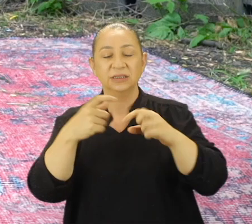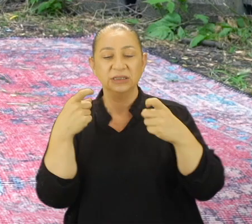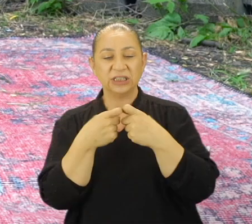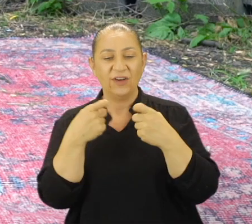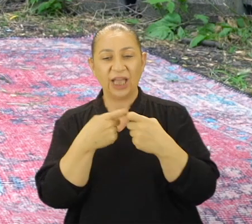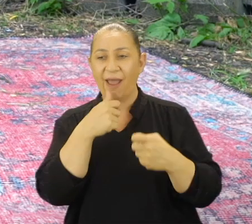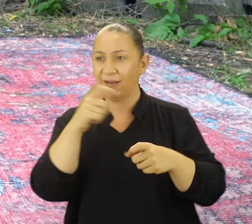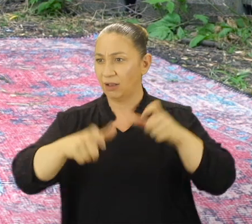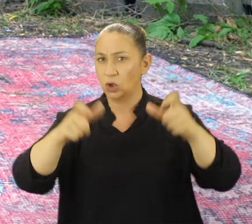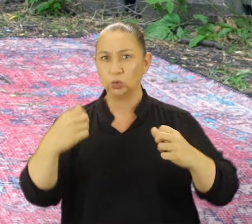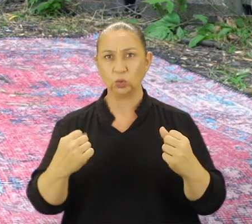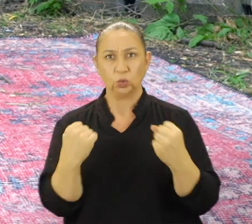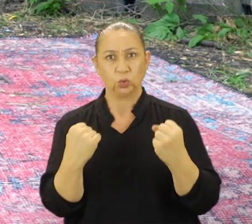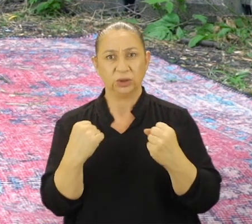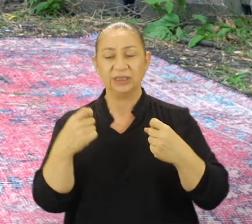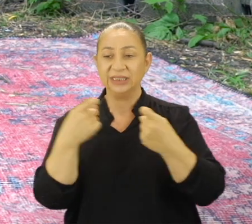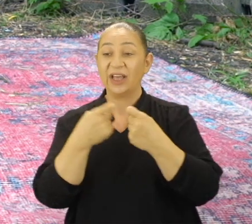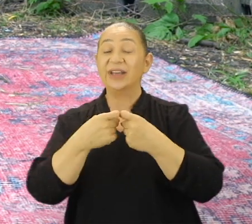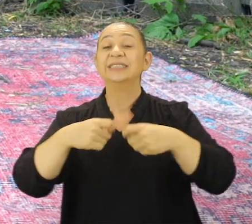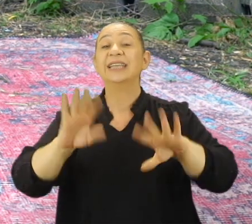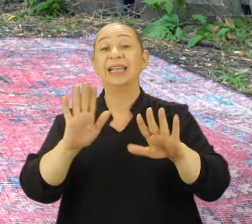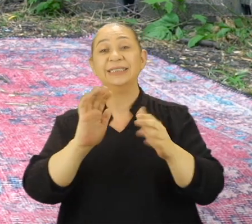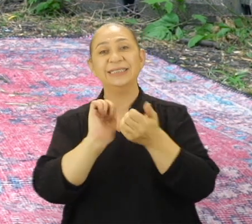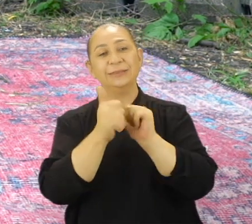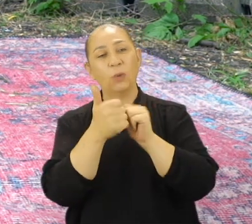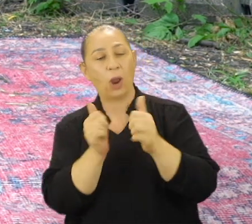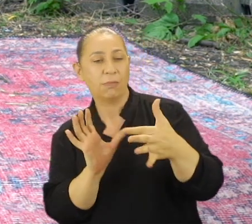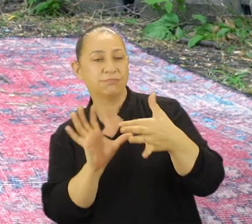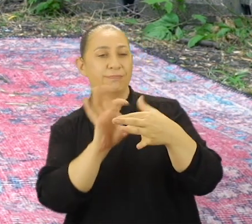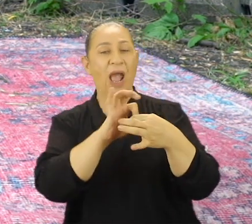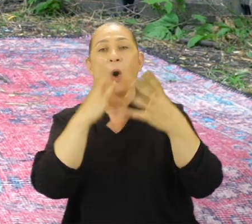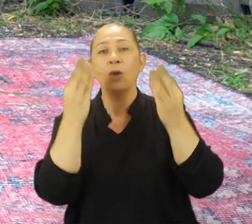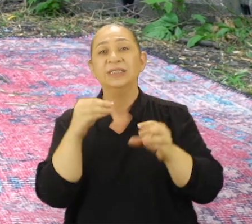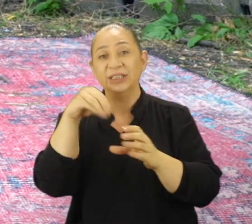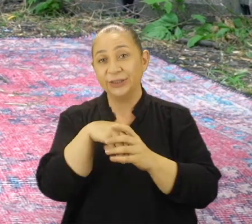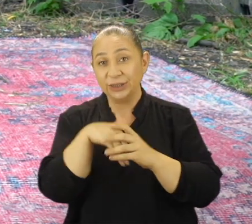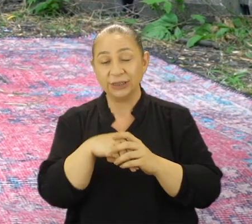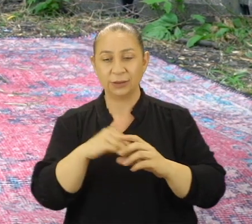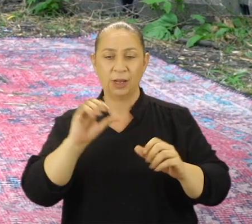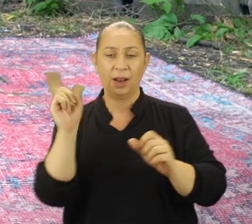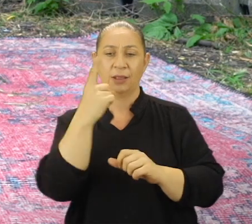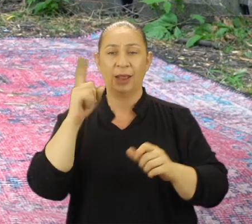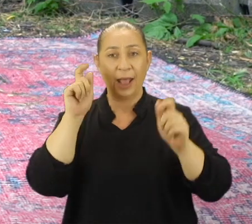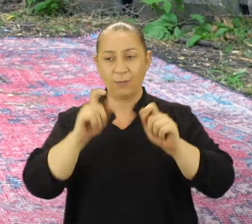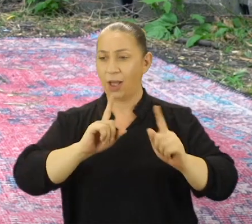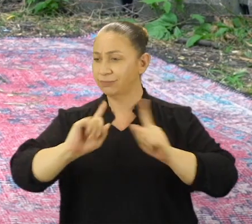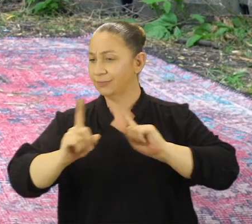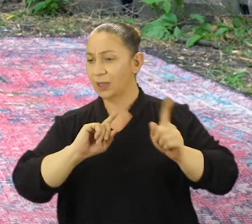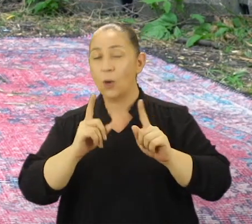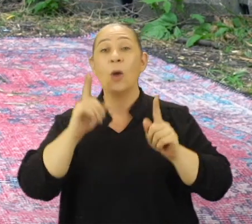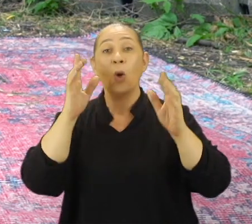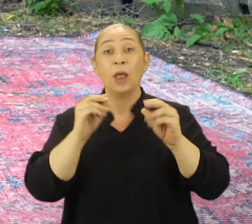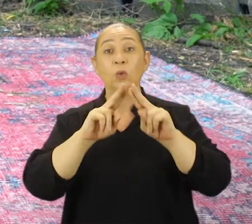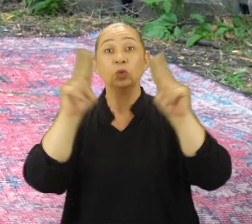savaşan erkeklerin güçlerini savaşlarda değil de sporla kullanabilmesi adına önderlik yaparak